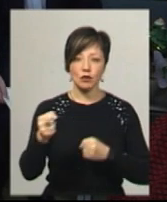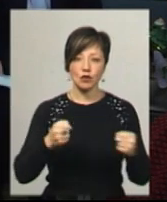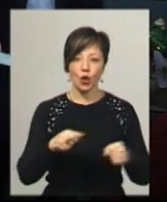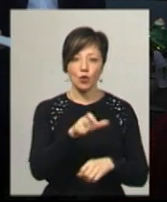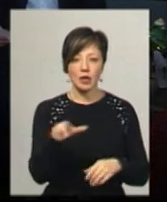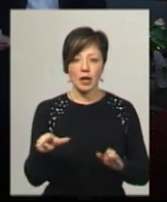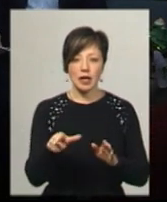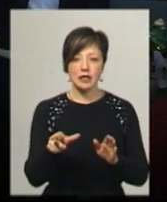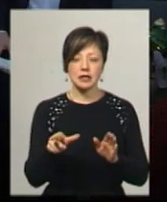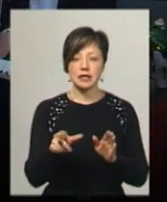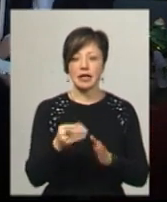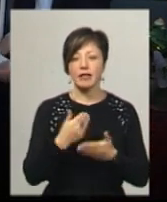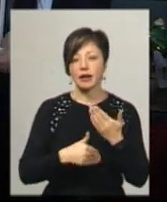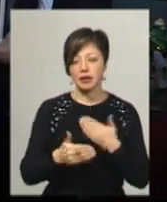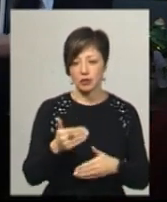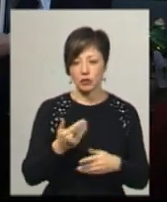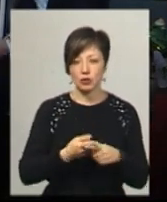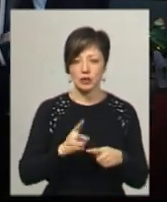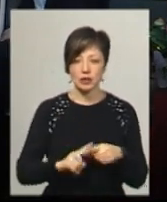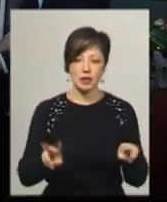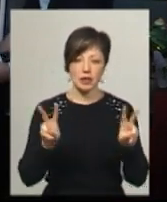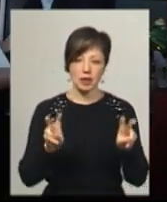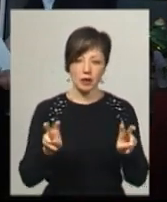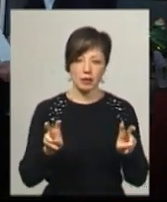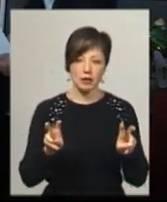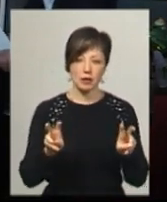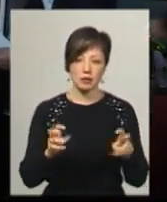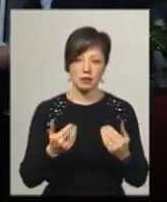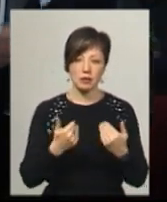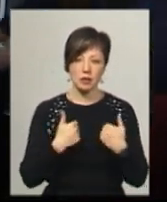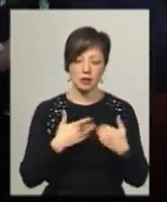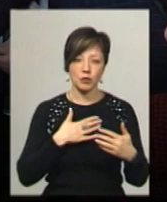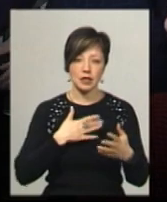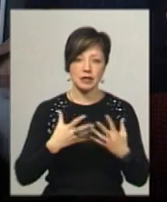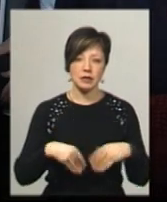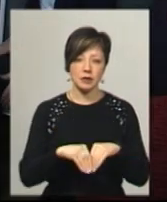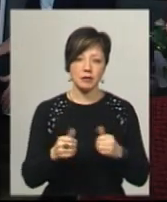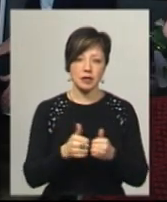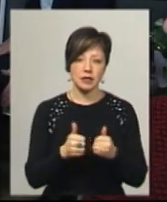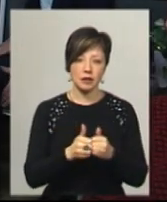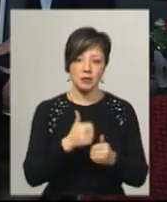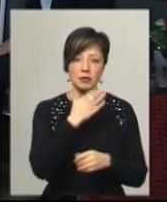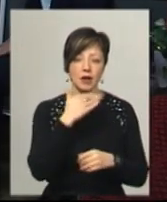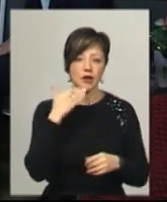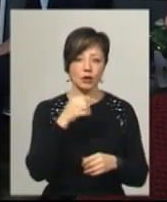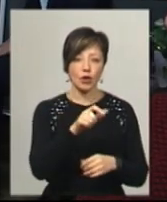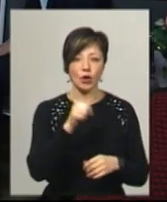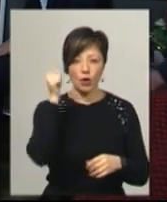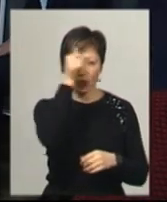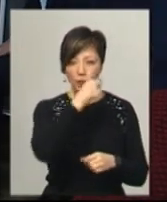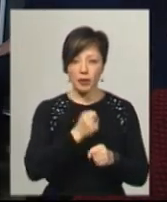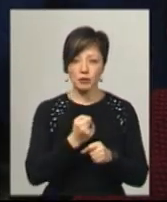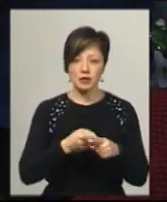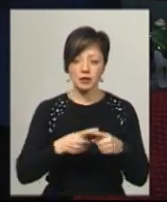людей з інклюзією. Ця тема мені і моїй сім'ї дуже близька. Ми багато років працюємо в цій